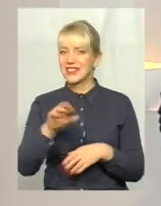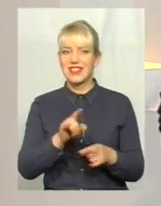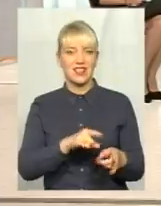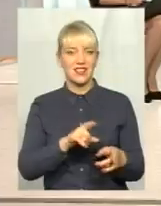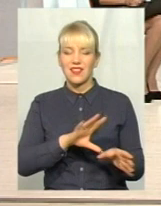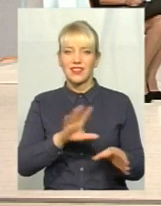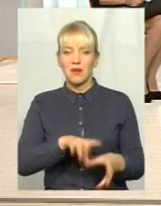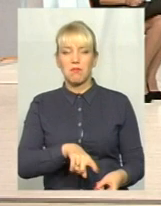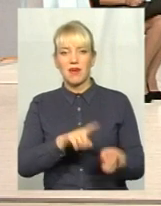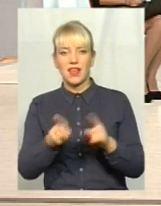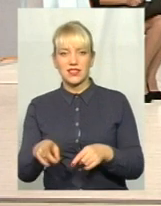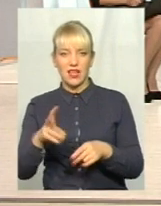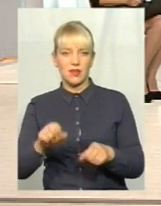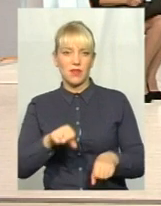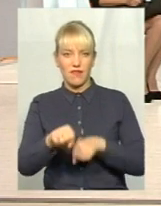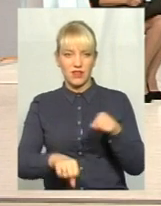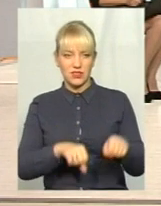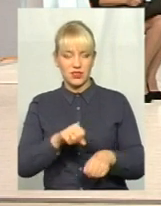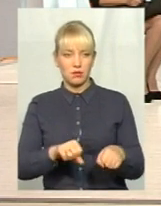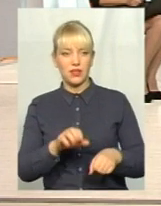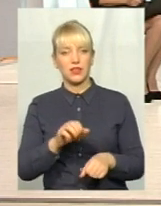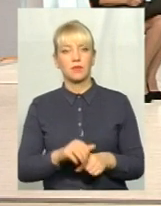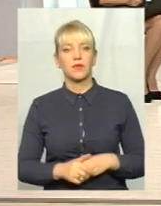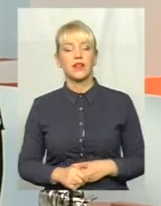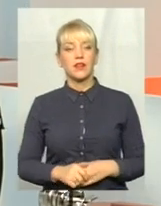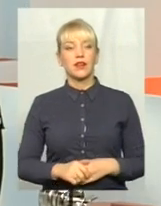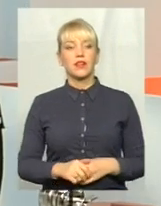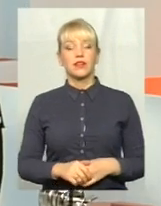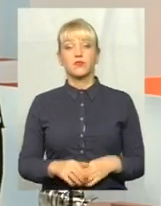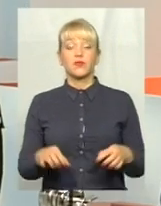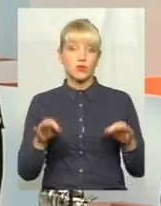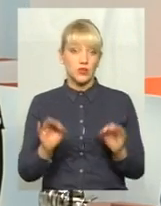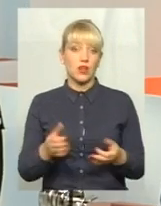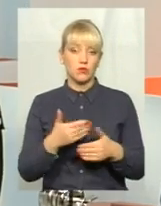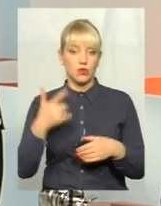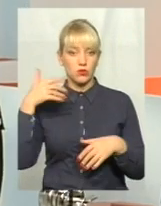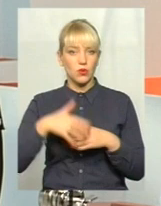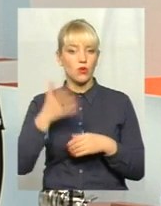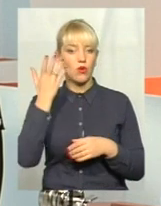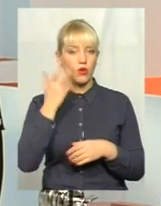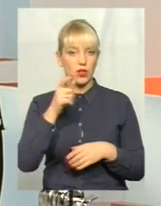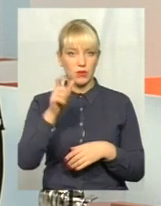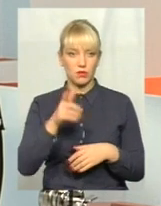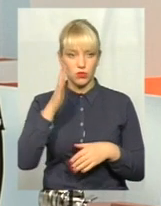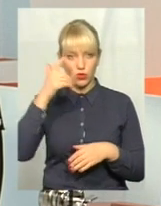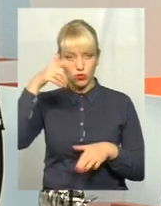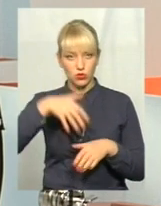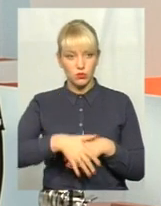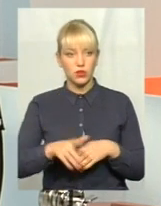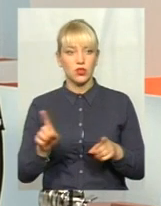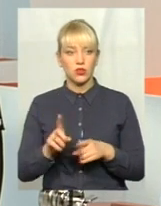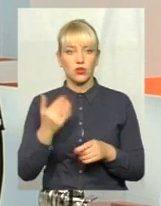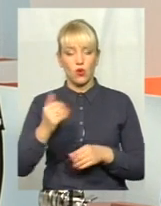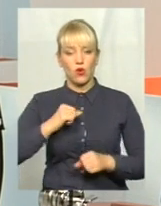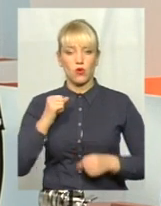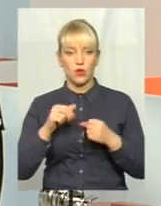на велосипед, хоча це круто. Так, звичайно ми розуміємо, але коли мешканець буде розуміти, що його